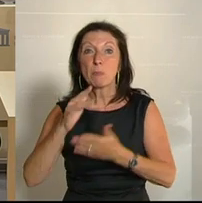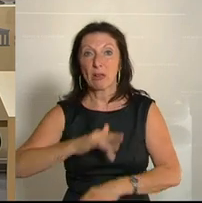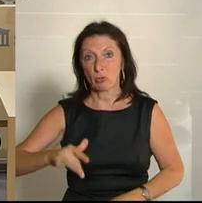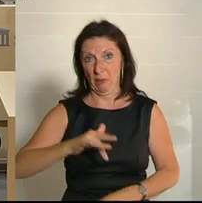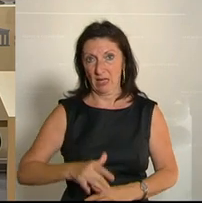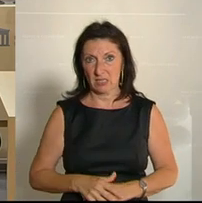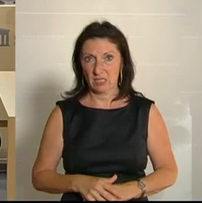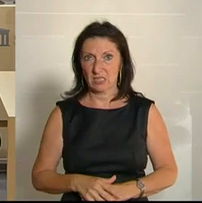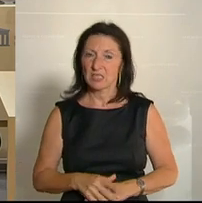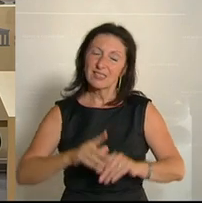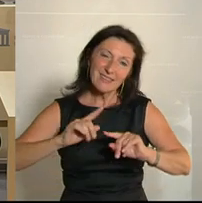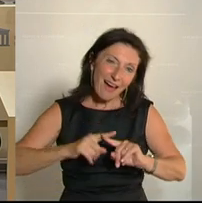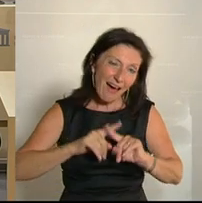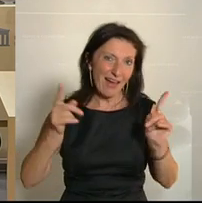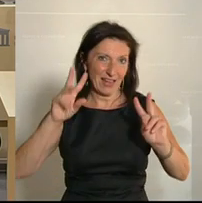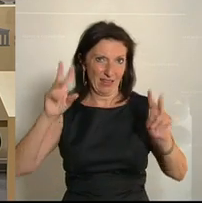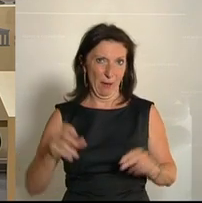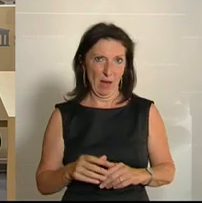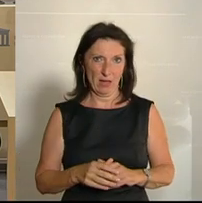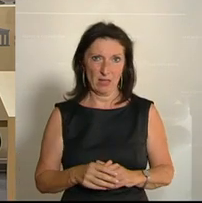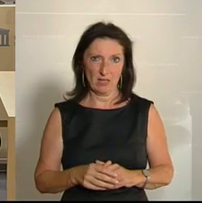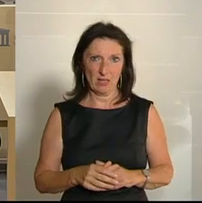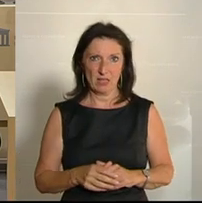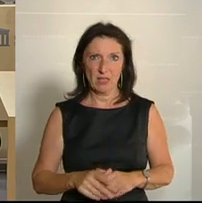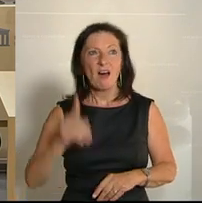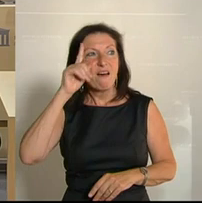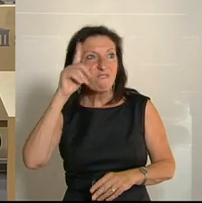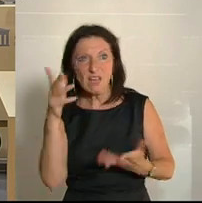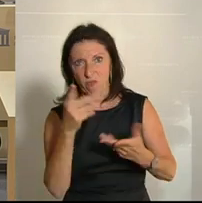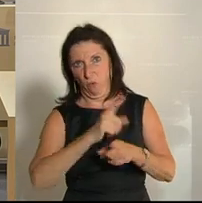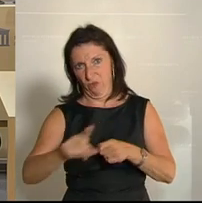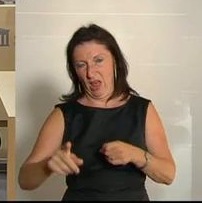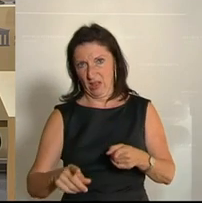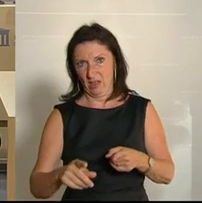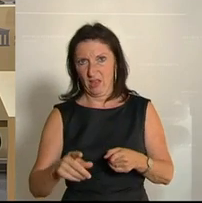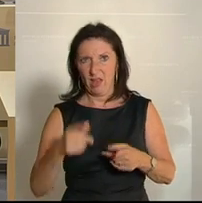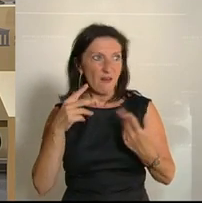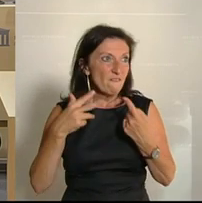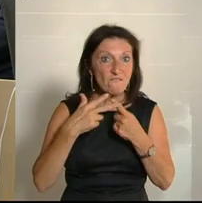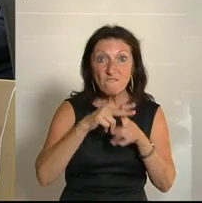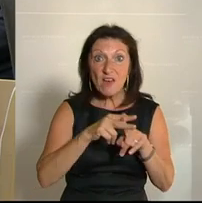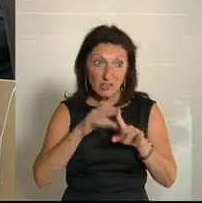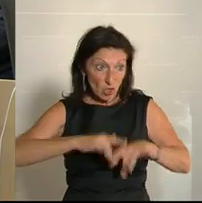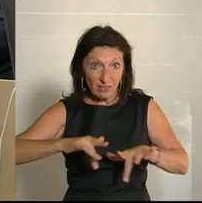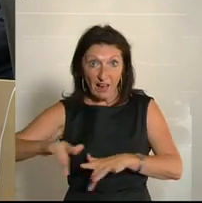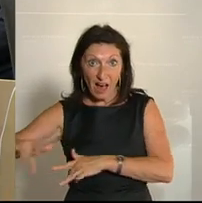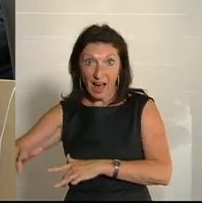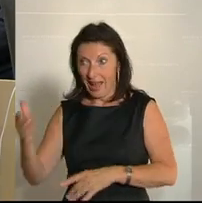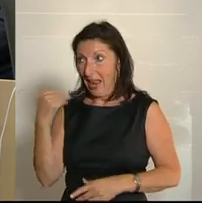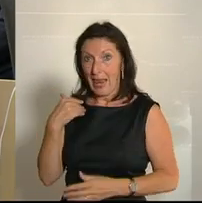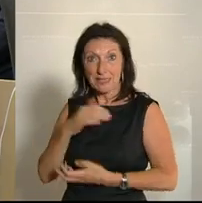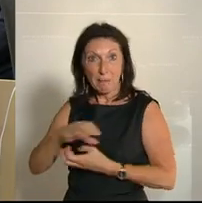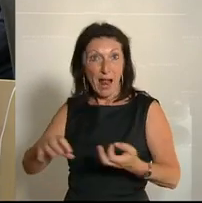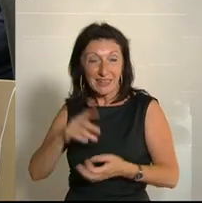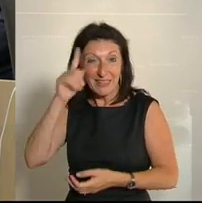ist es wieder eine andere Geschichte. Da kennen wir die Baustelle, da haben wir auch die Werkzeuge schon in der Hand, noch von der letzten Krise.